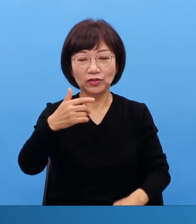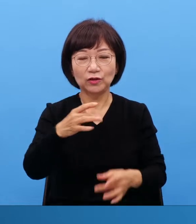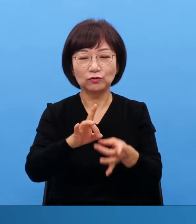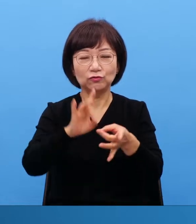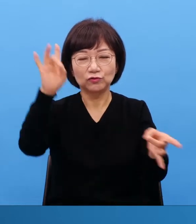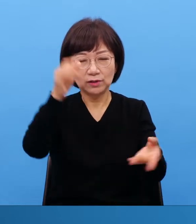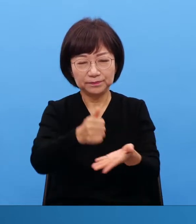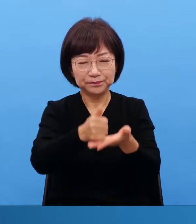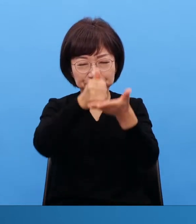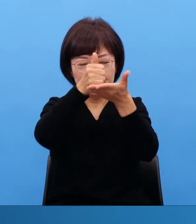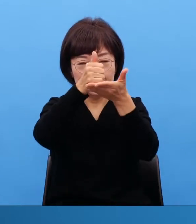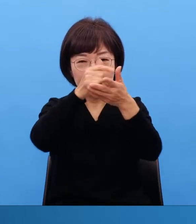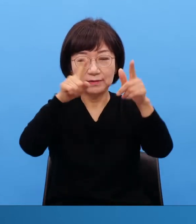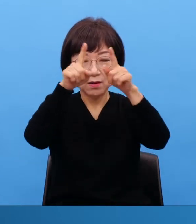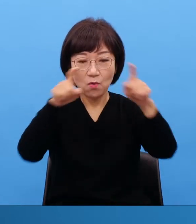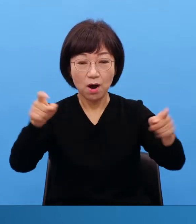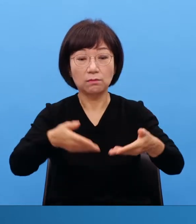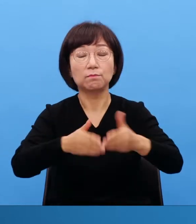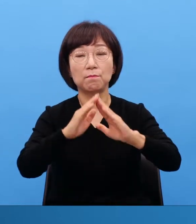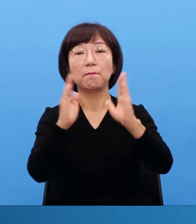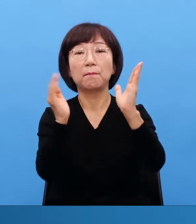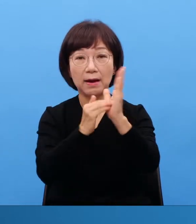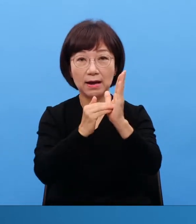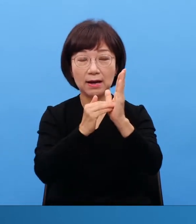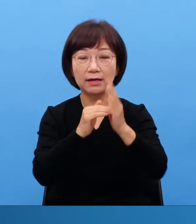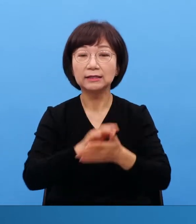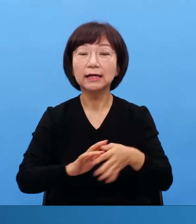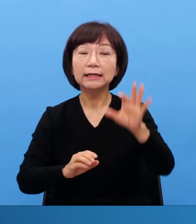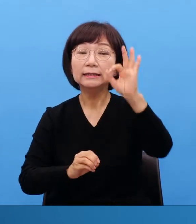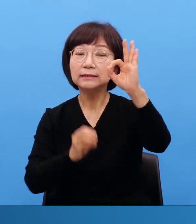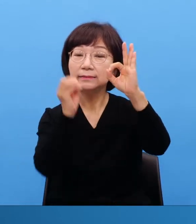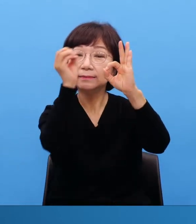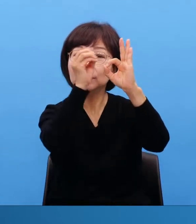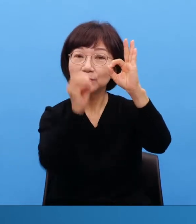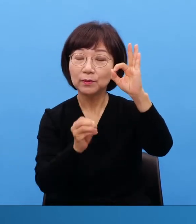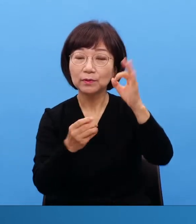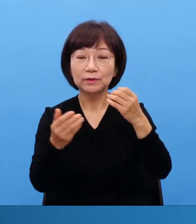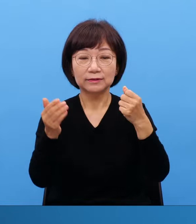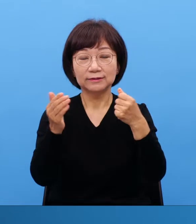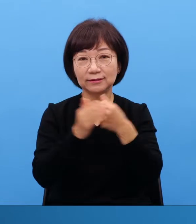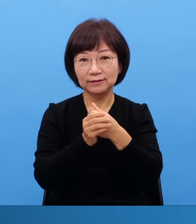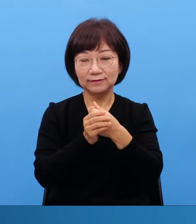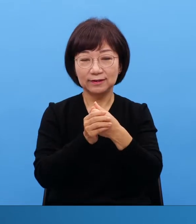이 10%의 사람들이 영향력도 있고 돈도 있는거죠